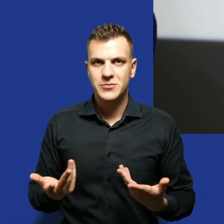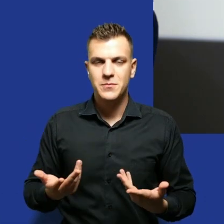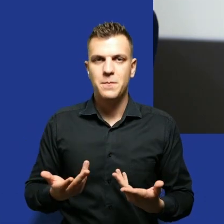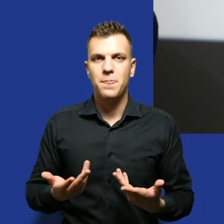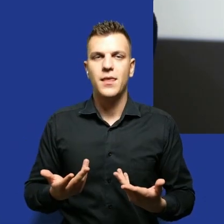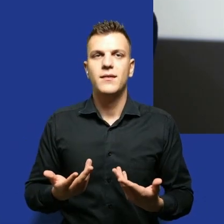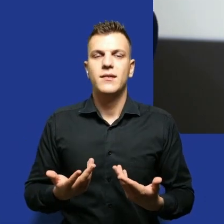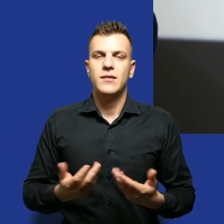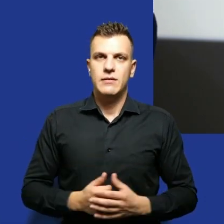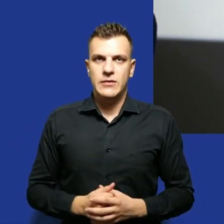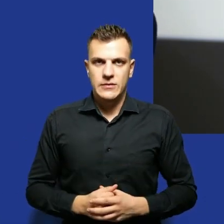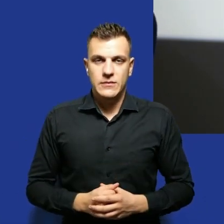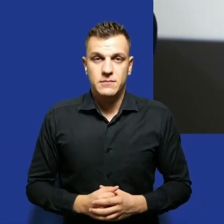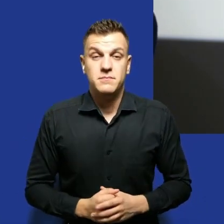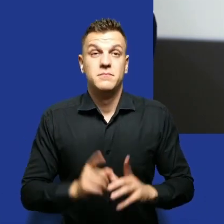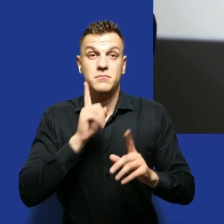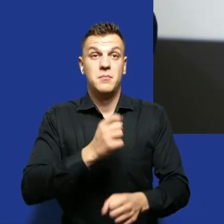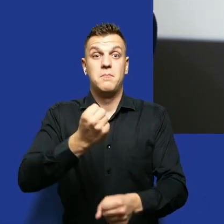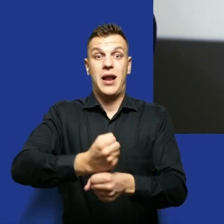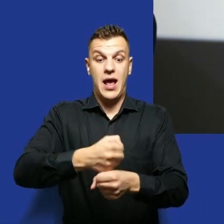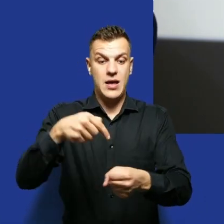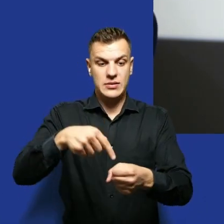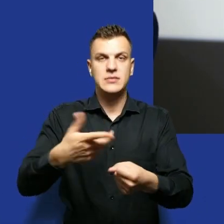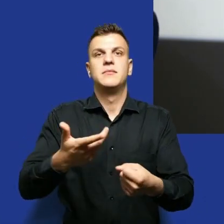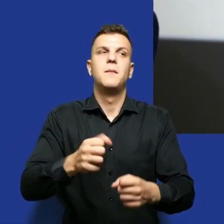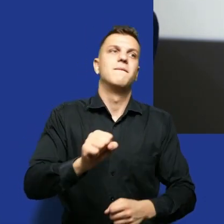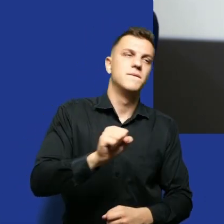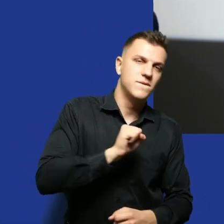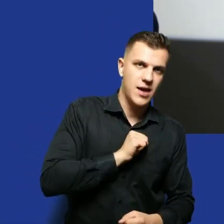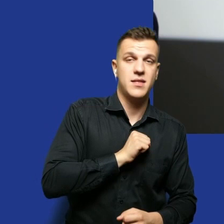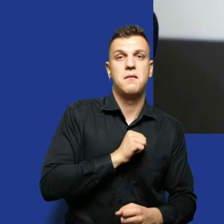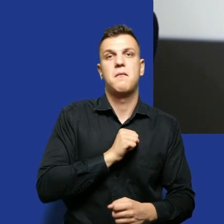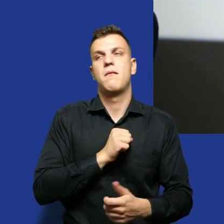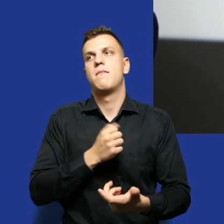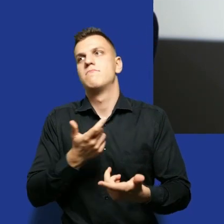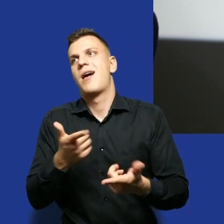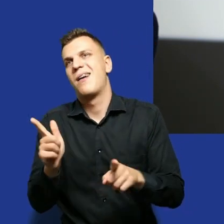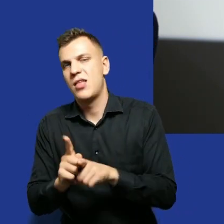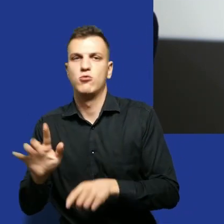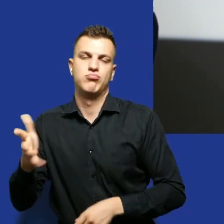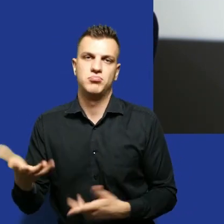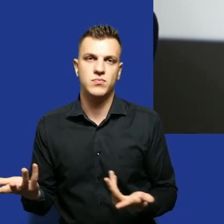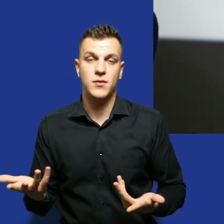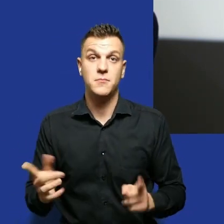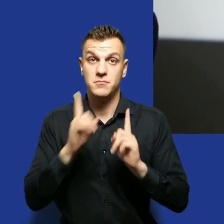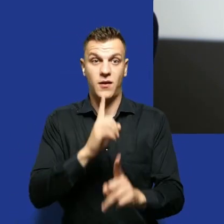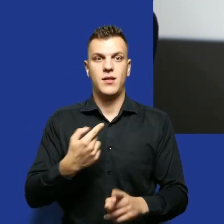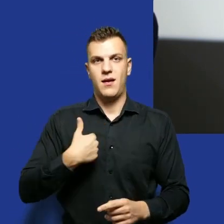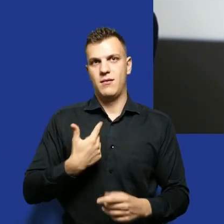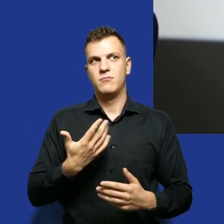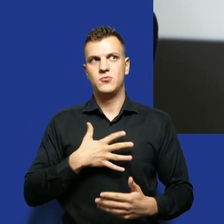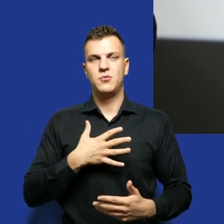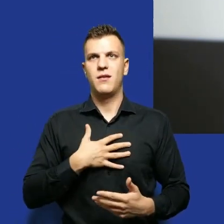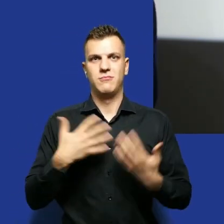Ma ta robota swoje blaski i cienie po prostu. Z jednej strony bardzo człowieka kręci to, że